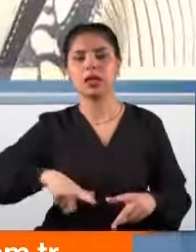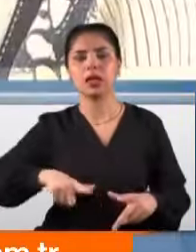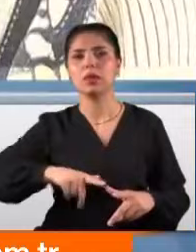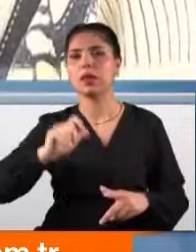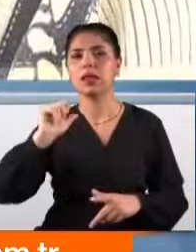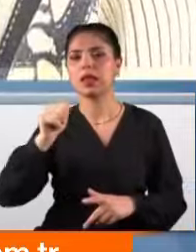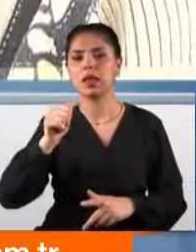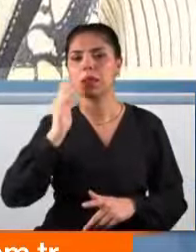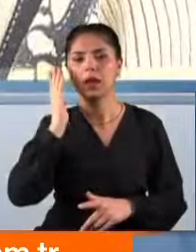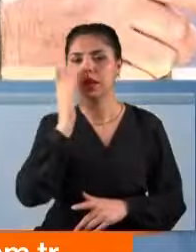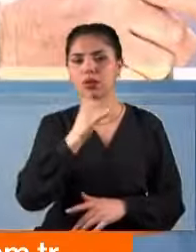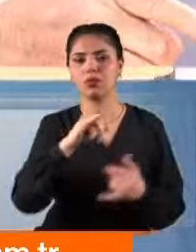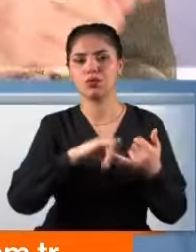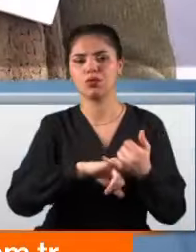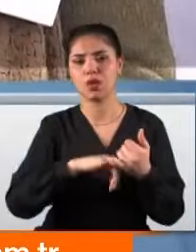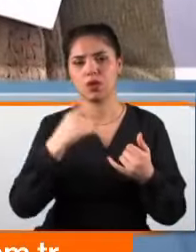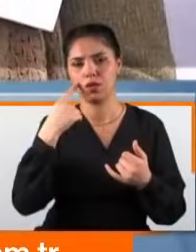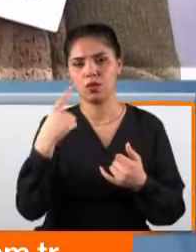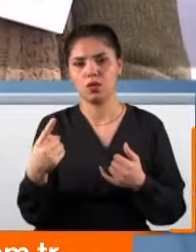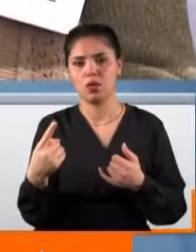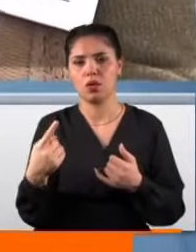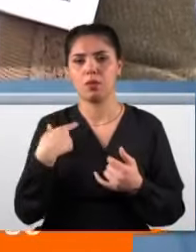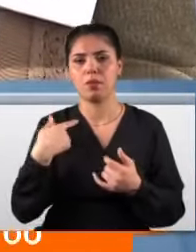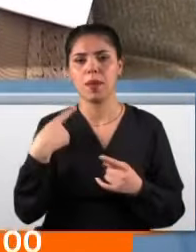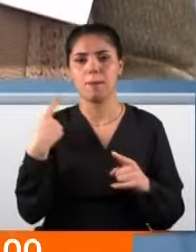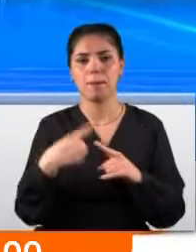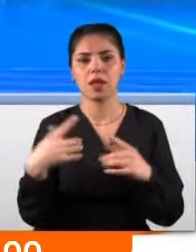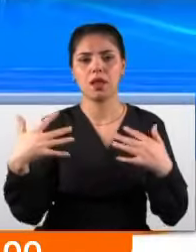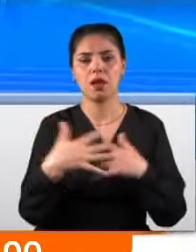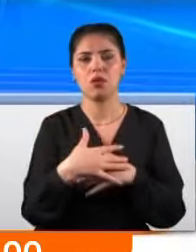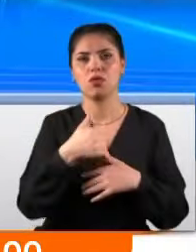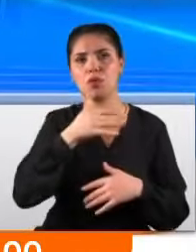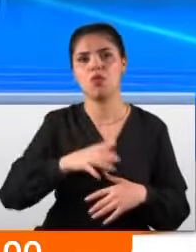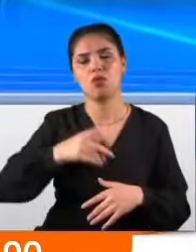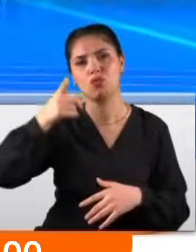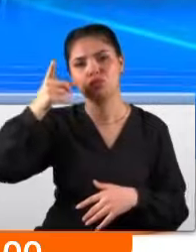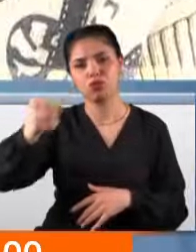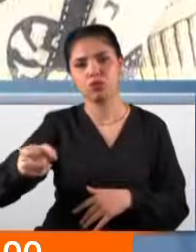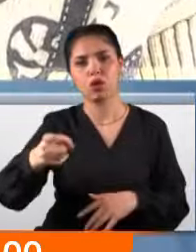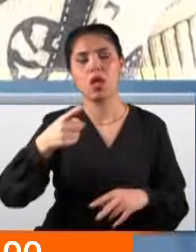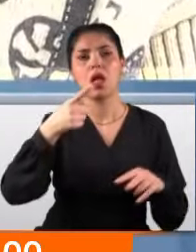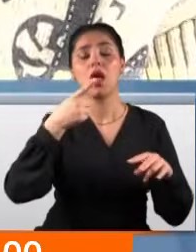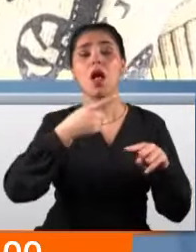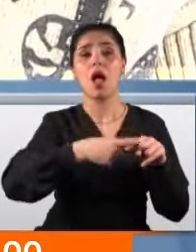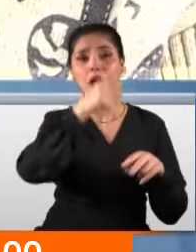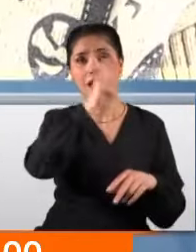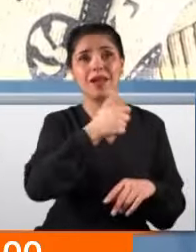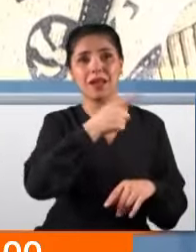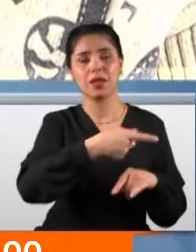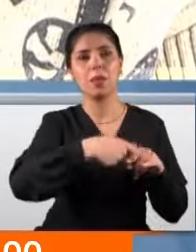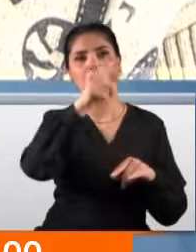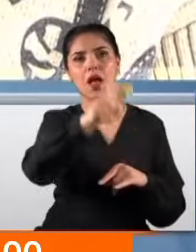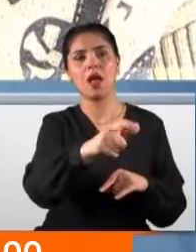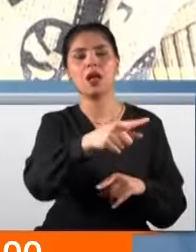bilmiyorum hani. İzmir'e cumartesi günü gitti bunlar. Benim çocuğum da pazar günü akşamı vuruldu. Ali Kan'ın bir diğer şüpheli Halil Kaynak tarafından